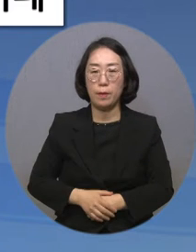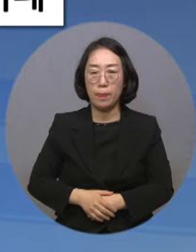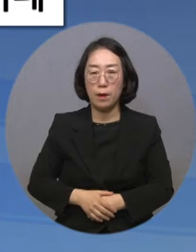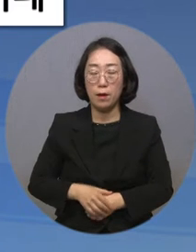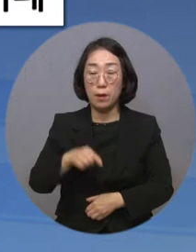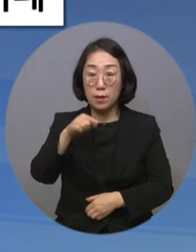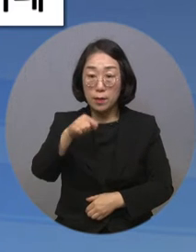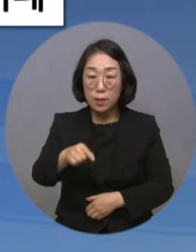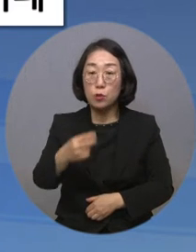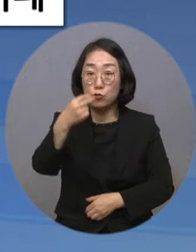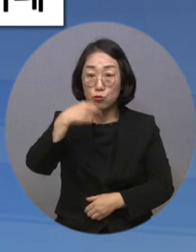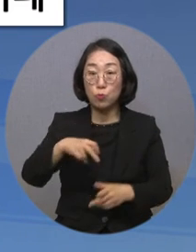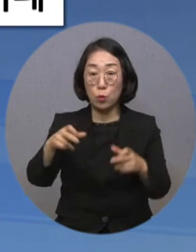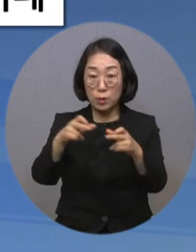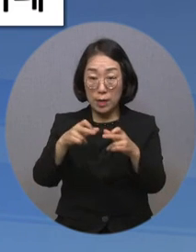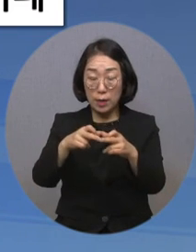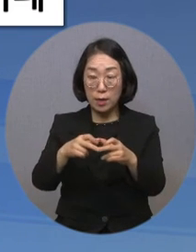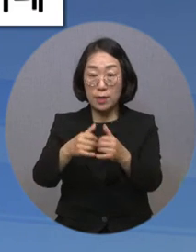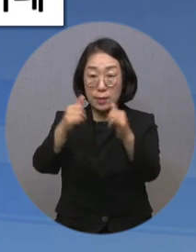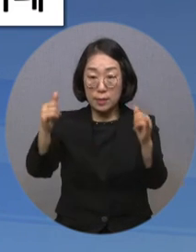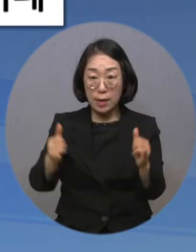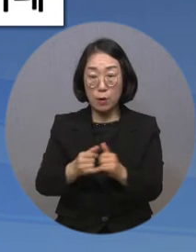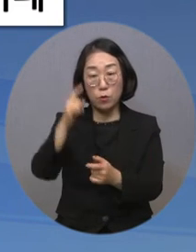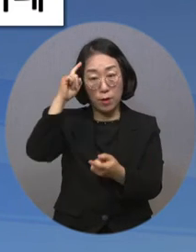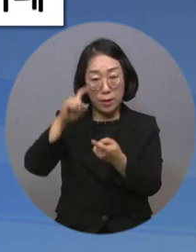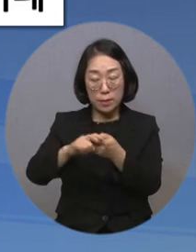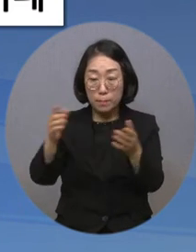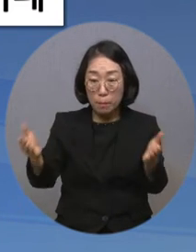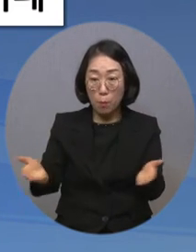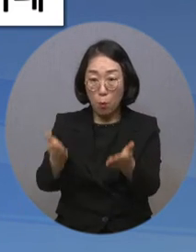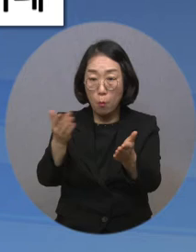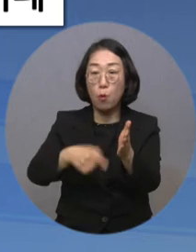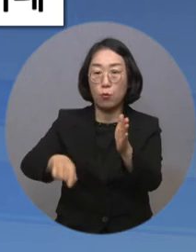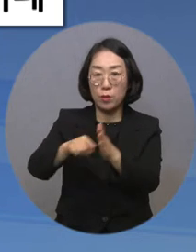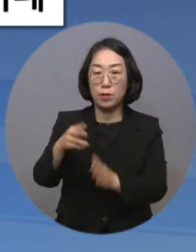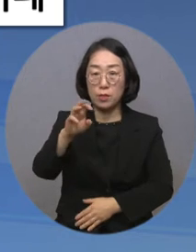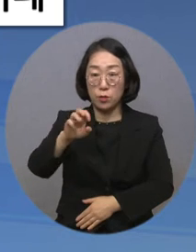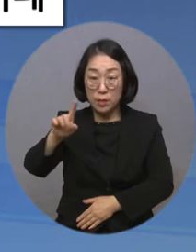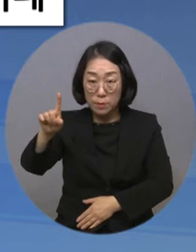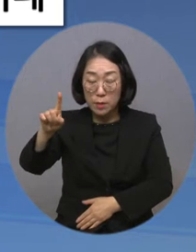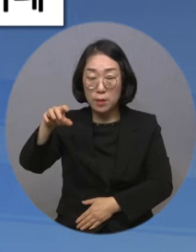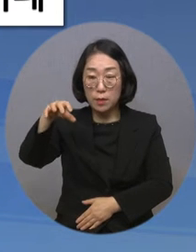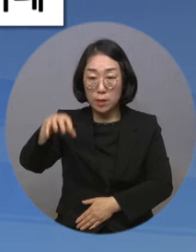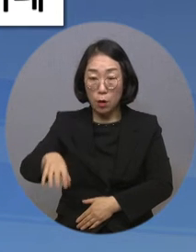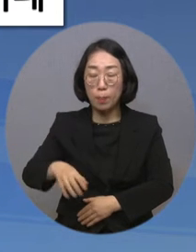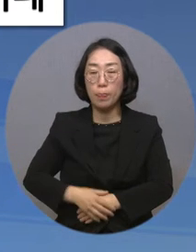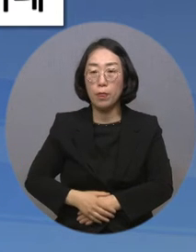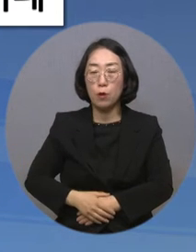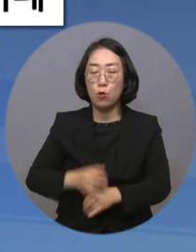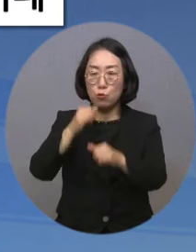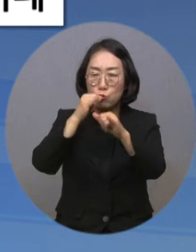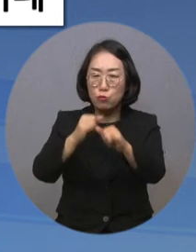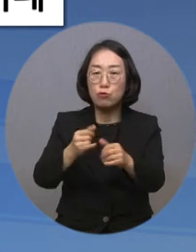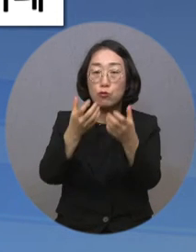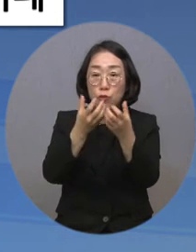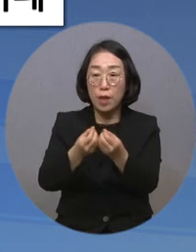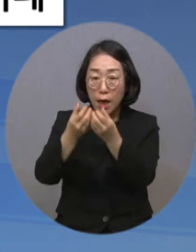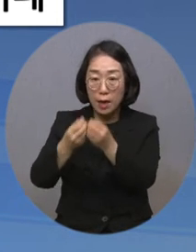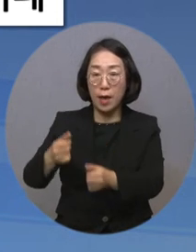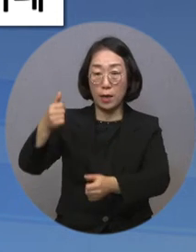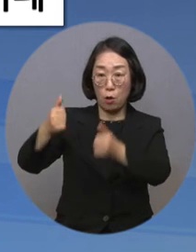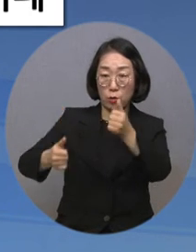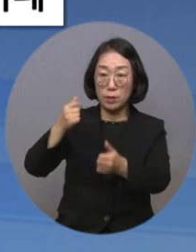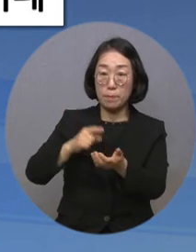중복발달장애인에 대한 사회적 관심을 유도하기 위해 2021년 고용노동부 정부혁신우수사례경진대회에